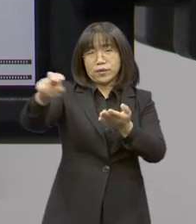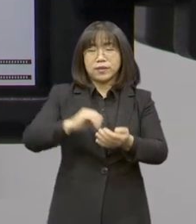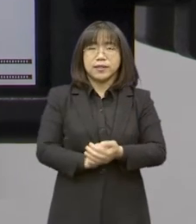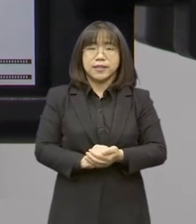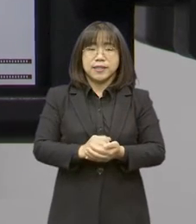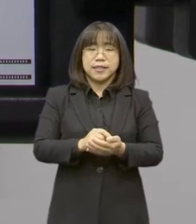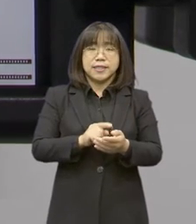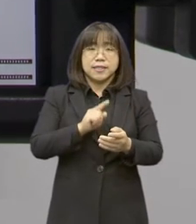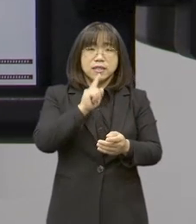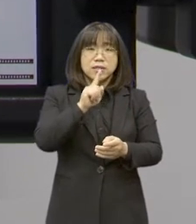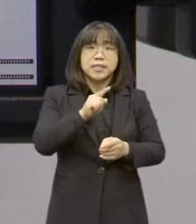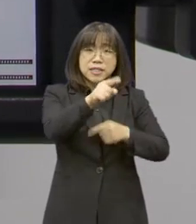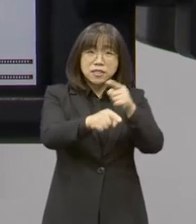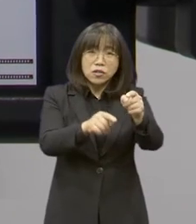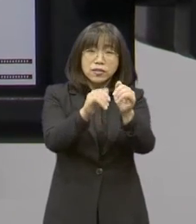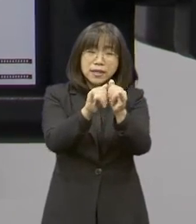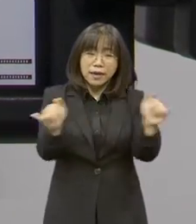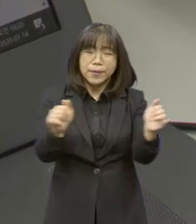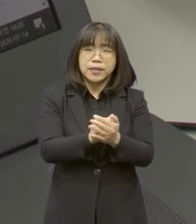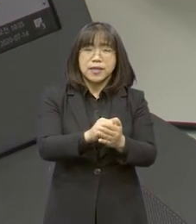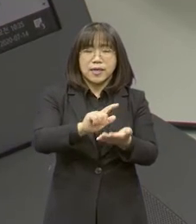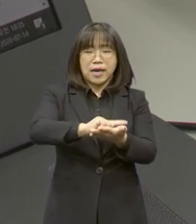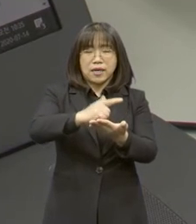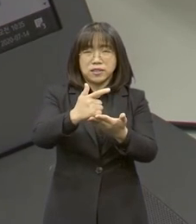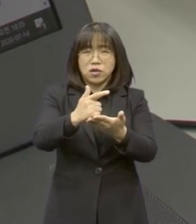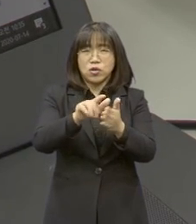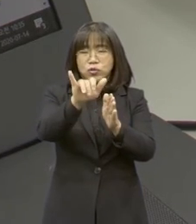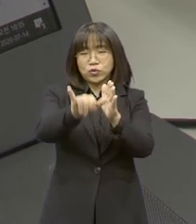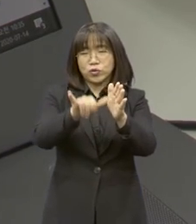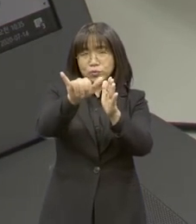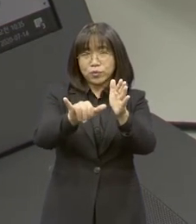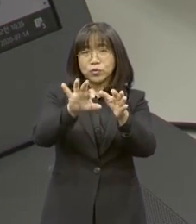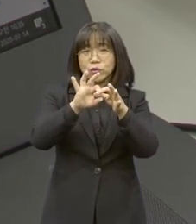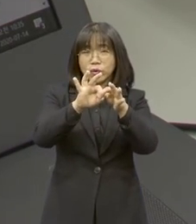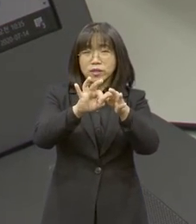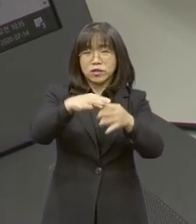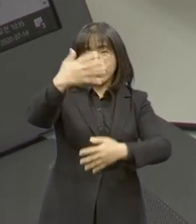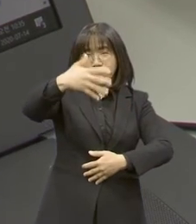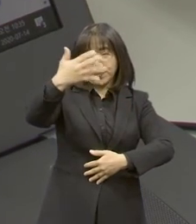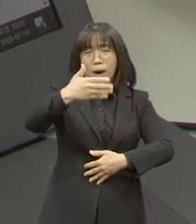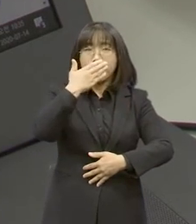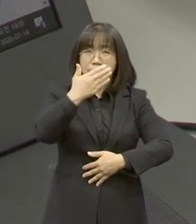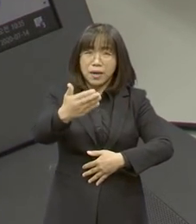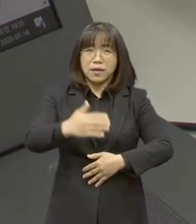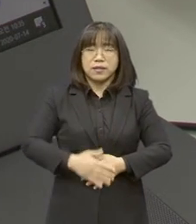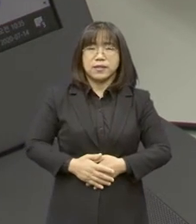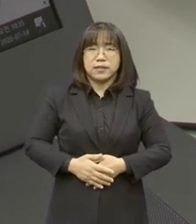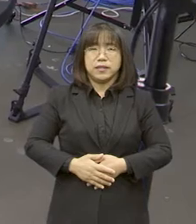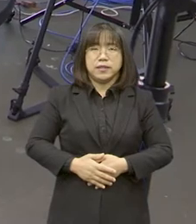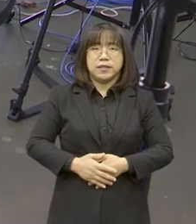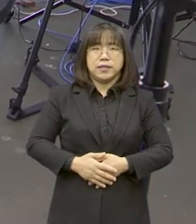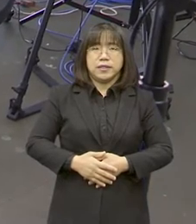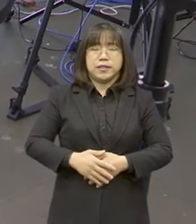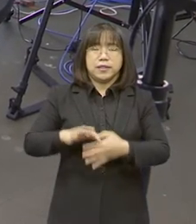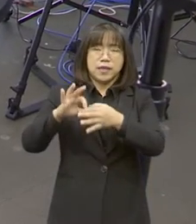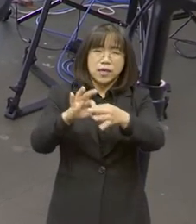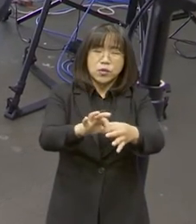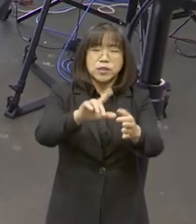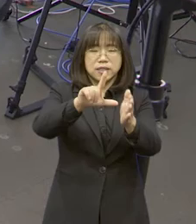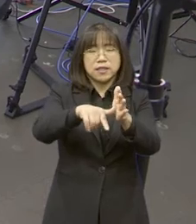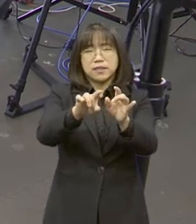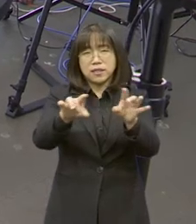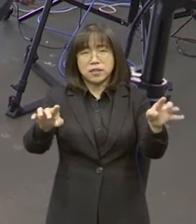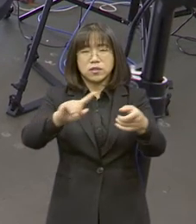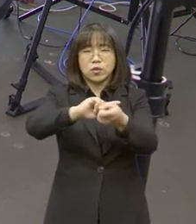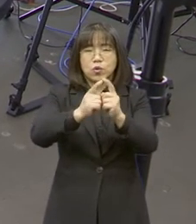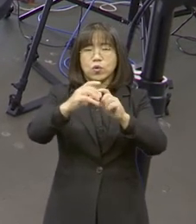전송됩니다. 신청한 구미는 아이강서TV 유튜브 채널을 활용해 강의를 들을 수 있으며 채팅과